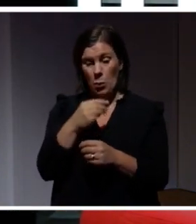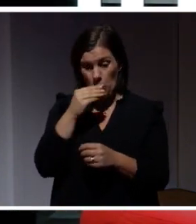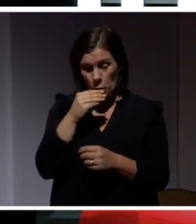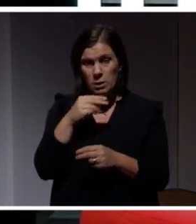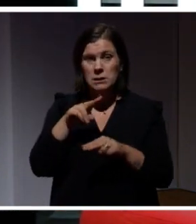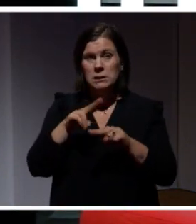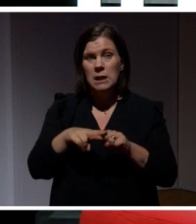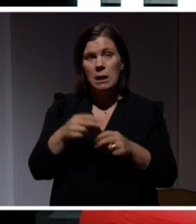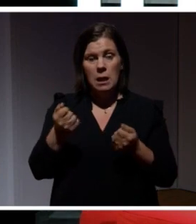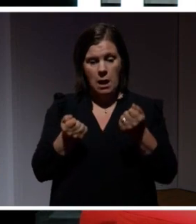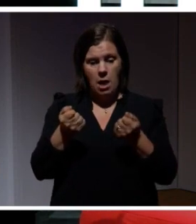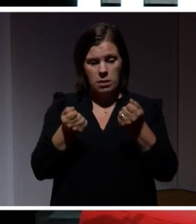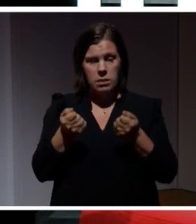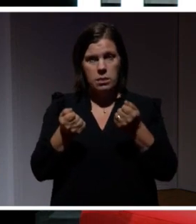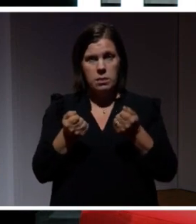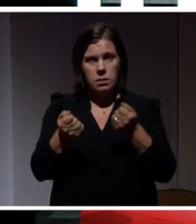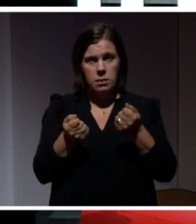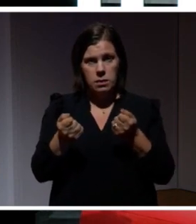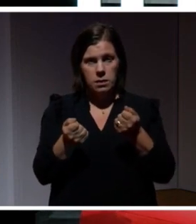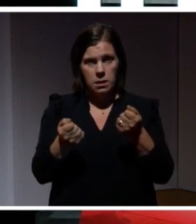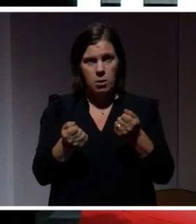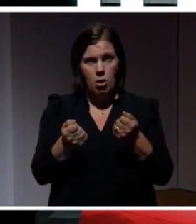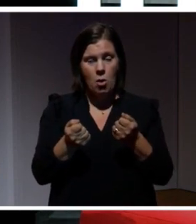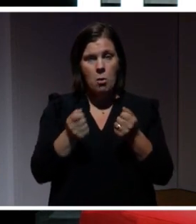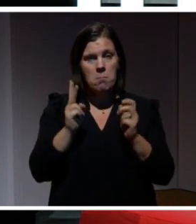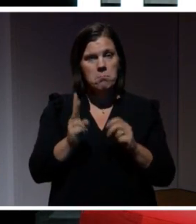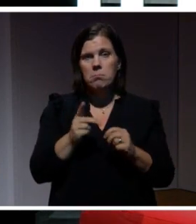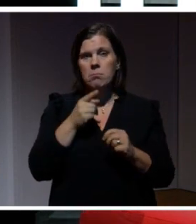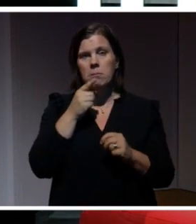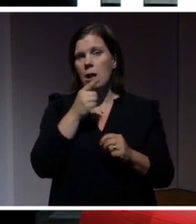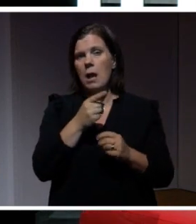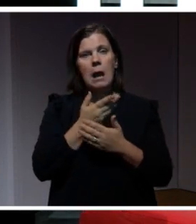blåste satt bakom ratten på en bil. När terapeuten visste att personen hade förlorat körkortet.